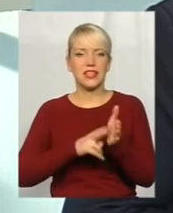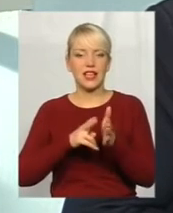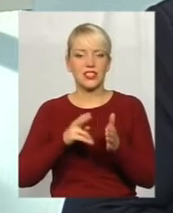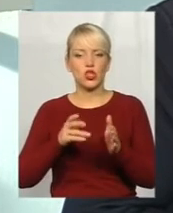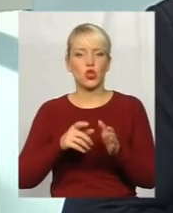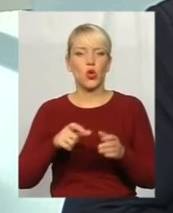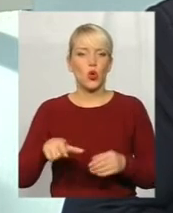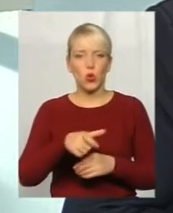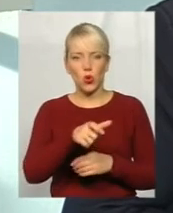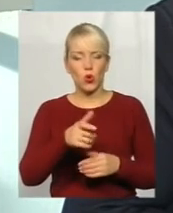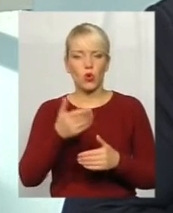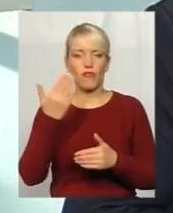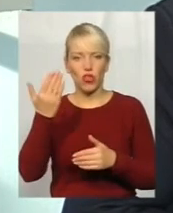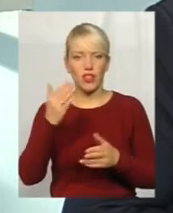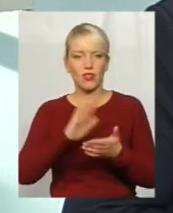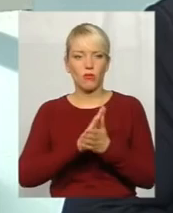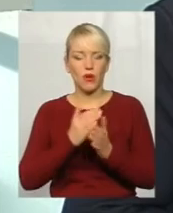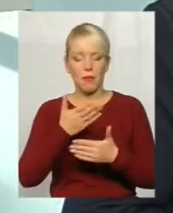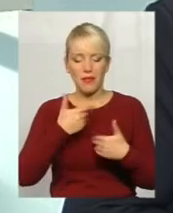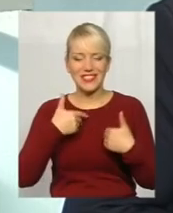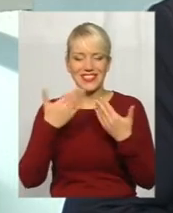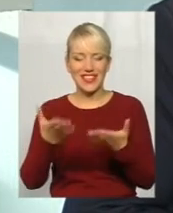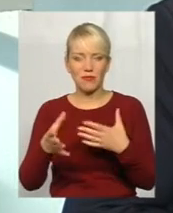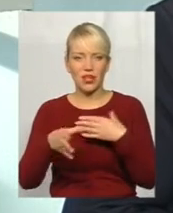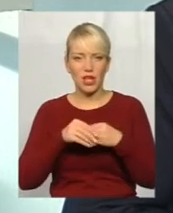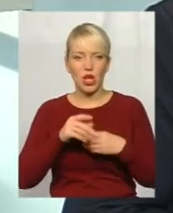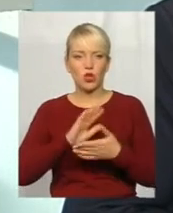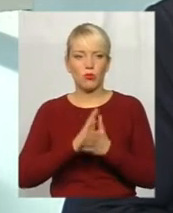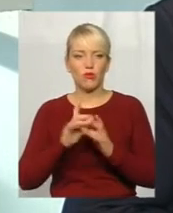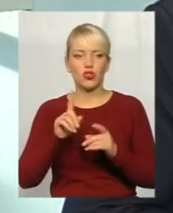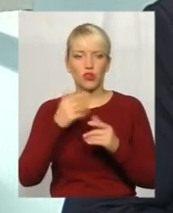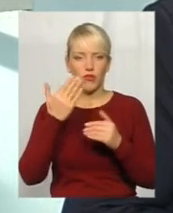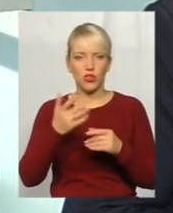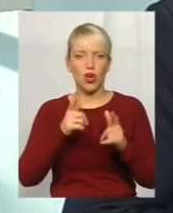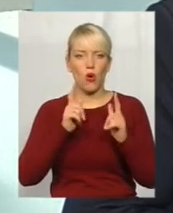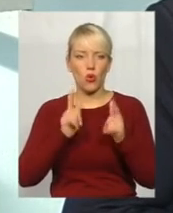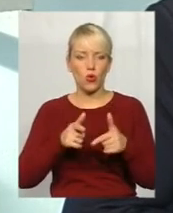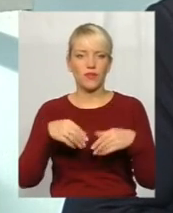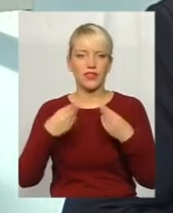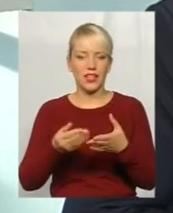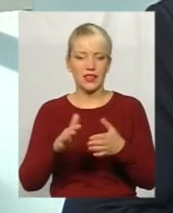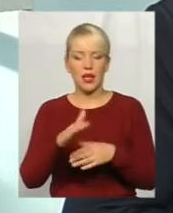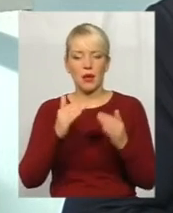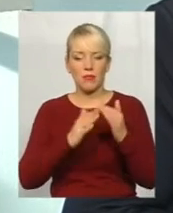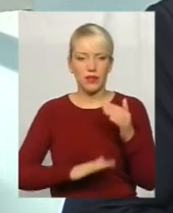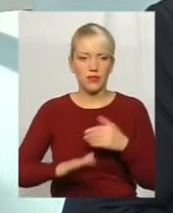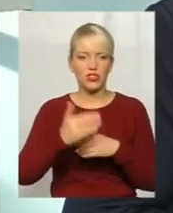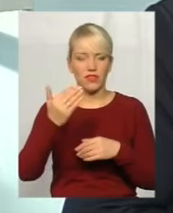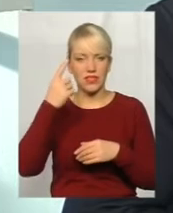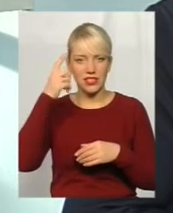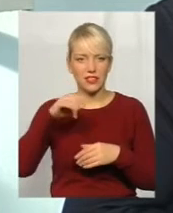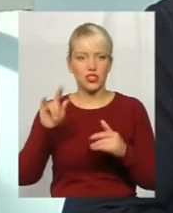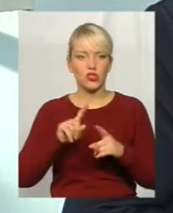домовилися, що нам, ну, ми з ними домовилися, що вони готові дати приміщення. Але ви знаєте, що сьогодні аптека,